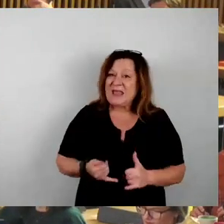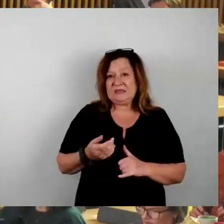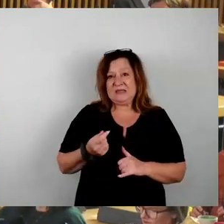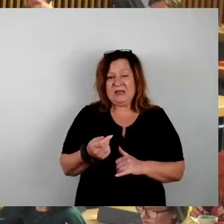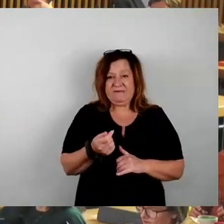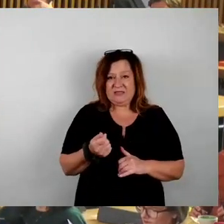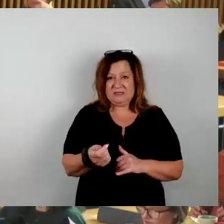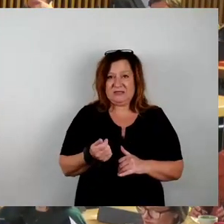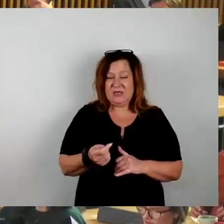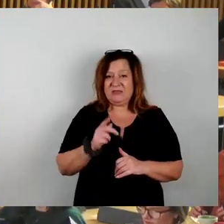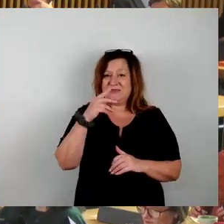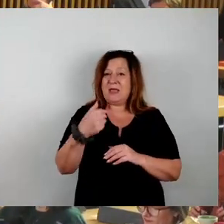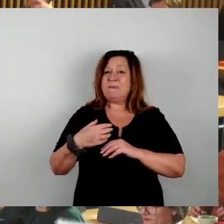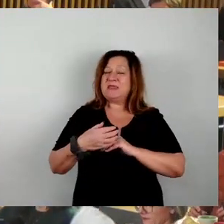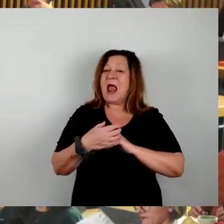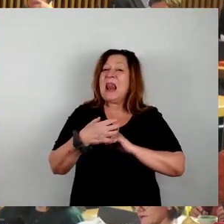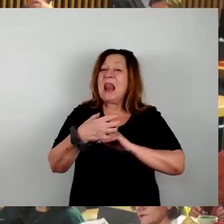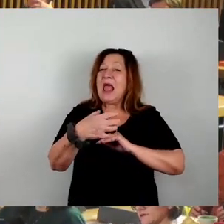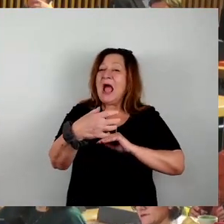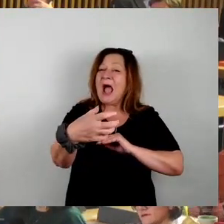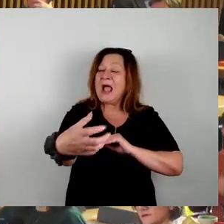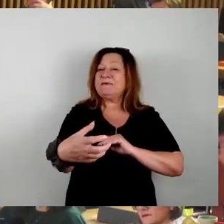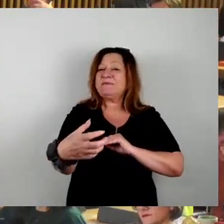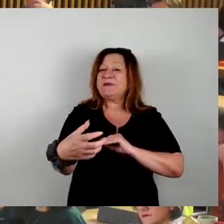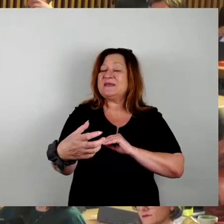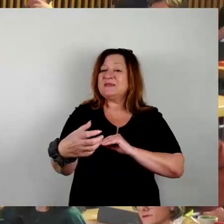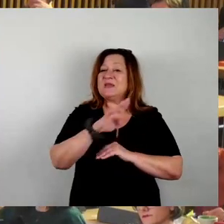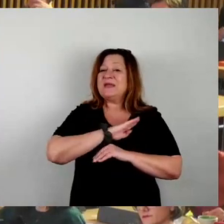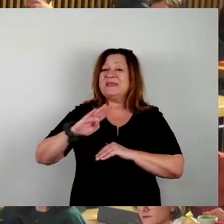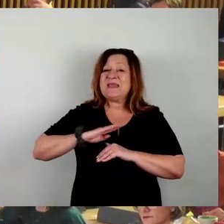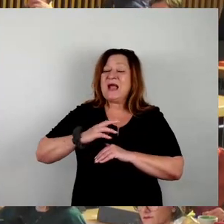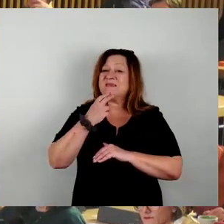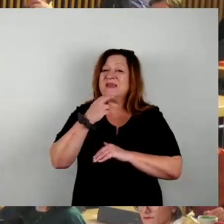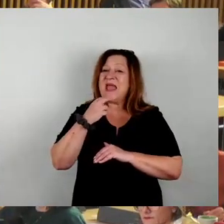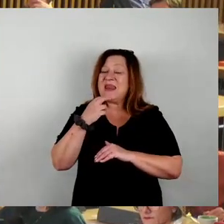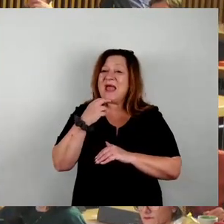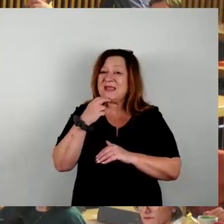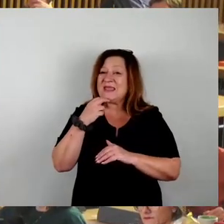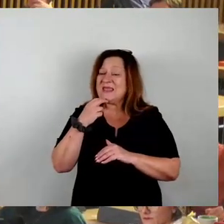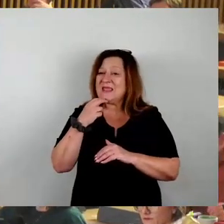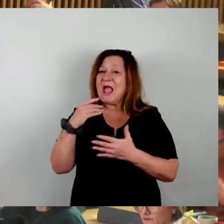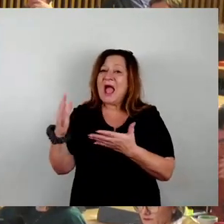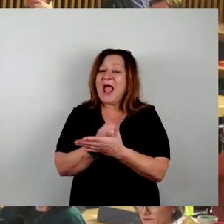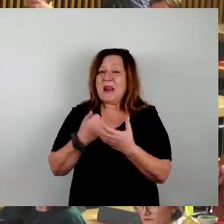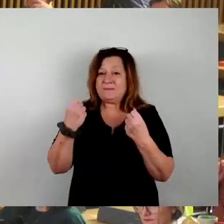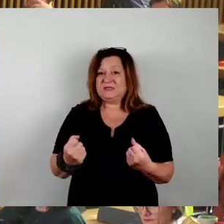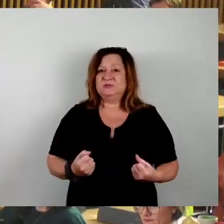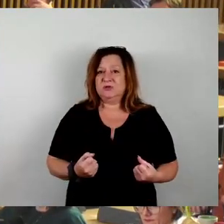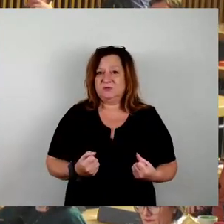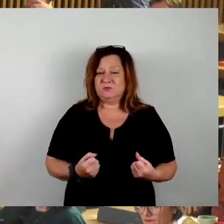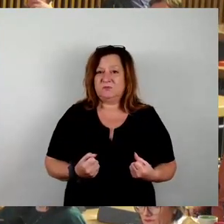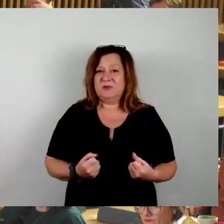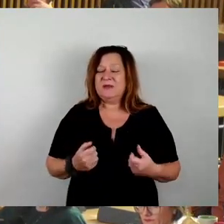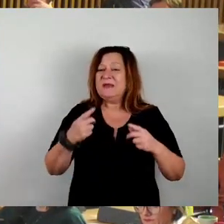langfristig die Erlöse der Sachsenenergie zu sichern. Und da müssen wir uns alle nochmal klar machen, dass wir eben von diesem Querverbund